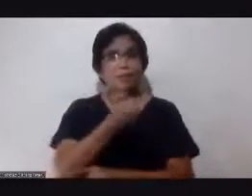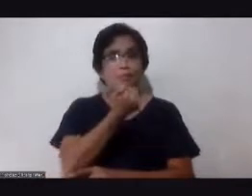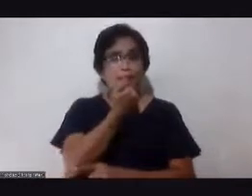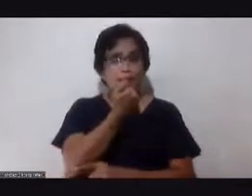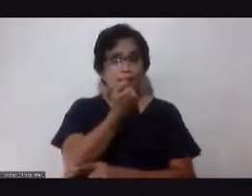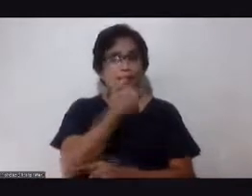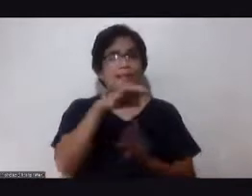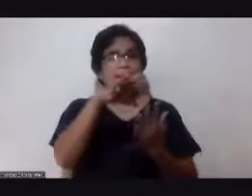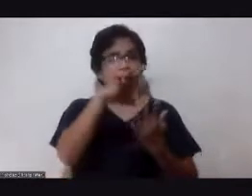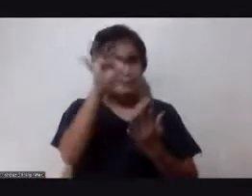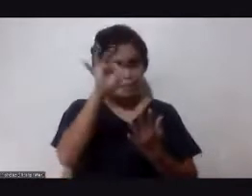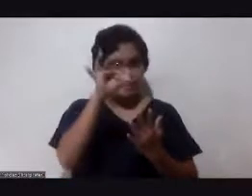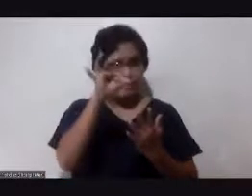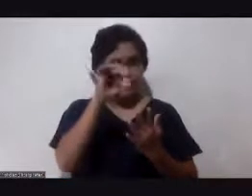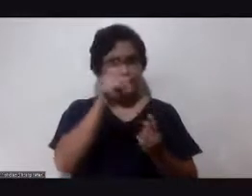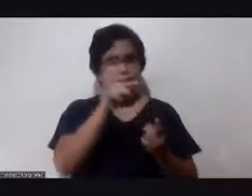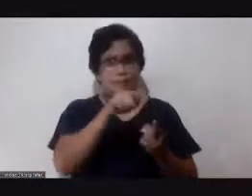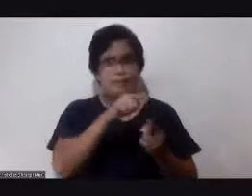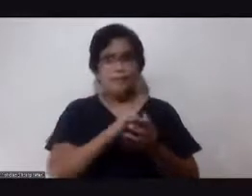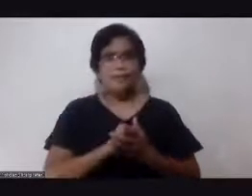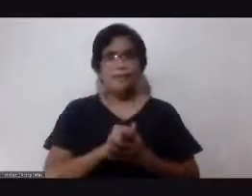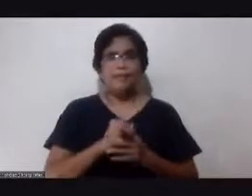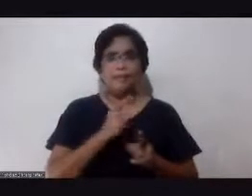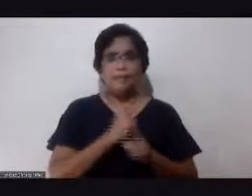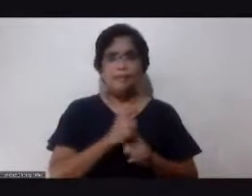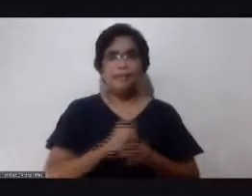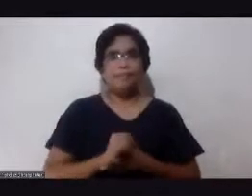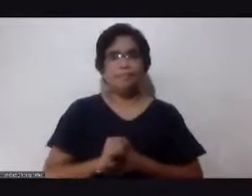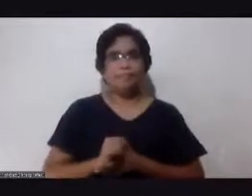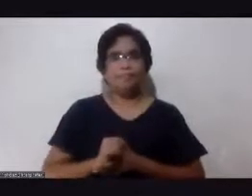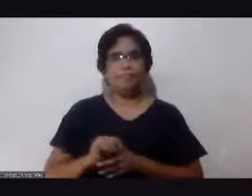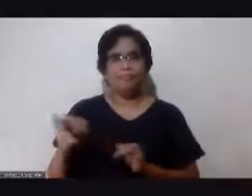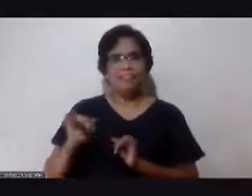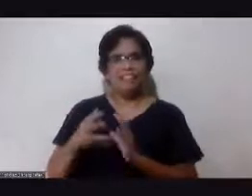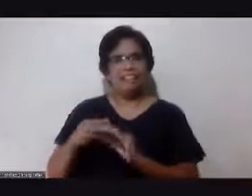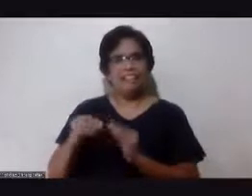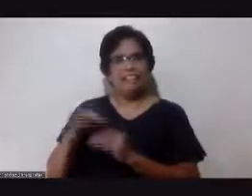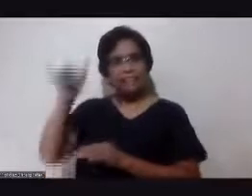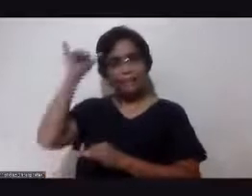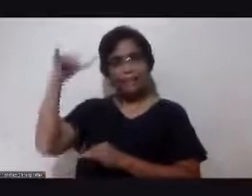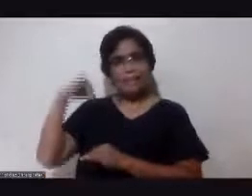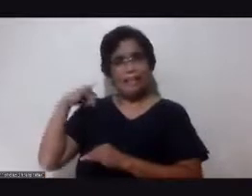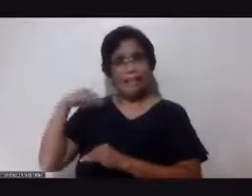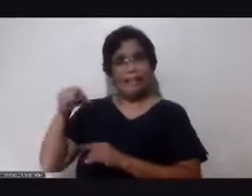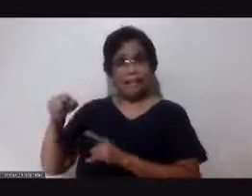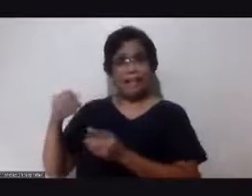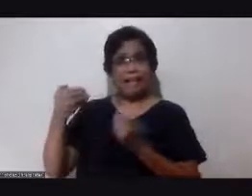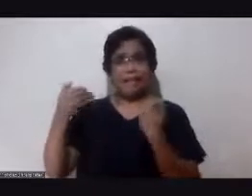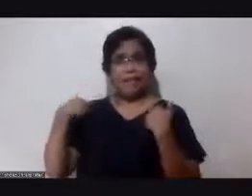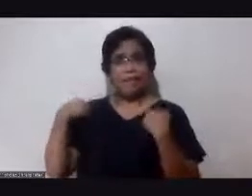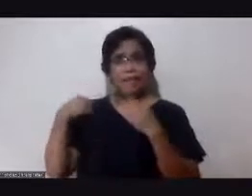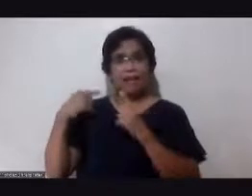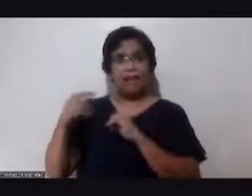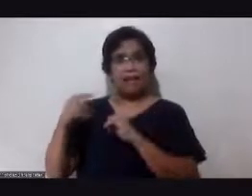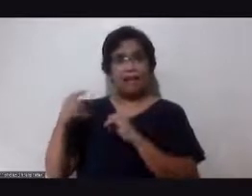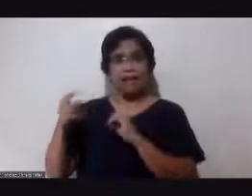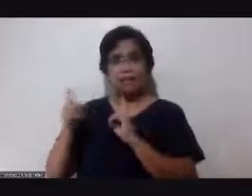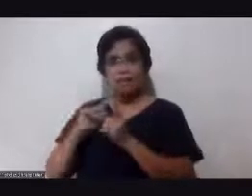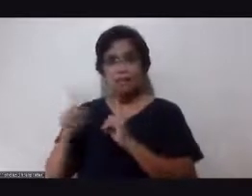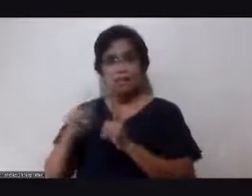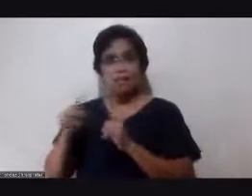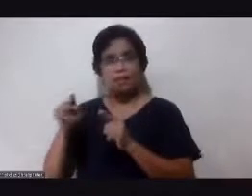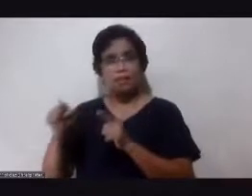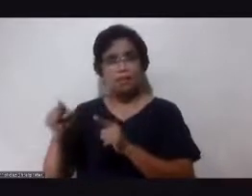natin yung higher road. Okay? Kakapon nga, may kausap ako. Okay? Isang... Isang...